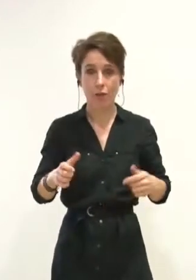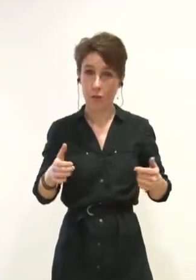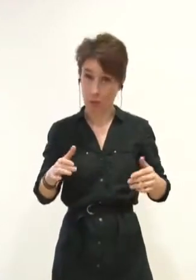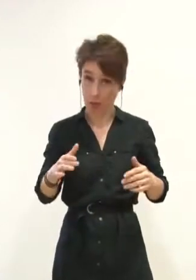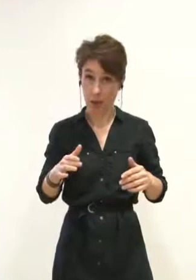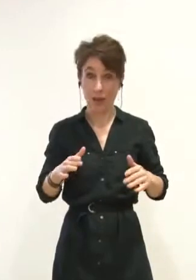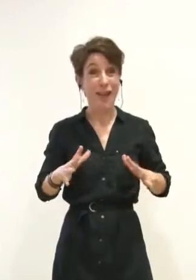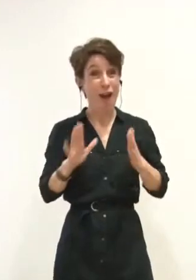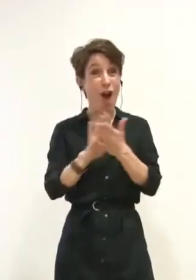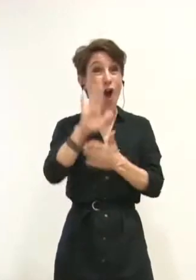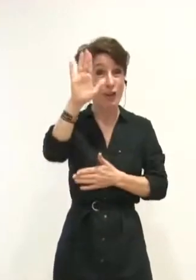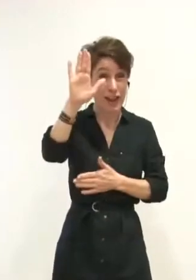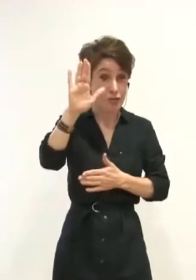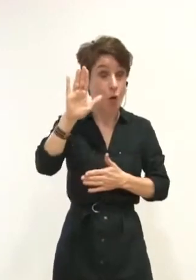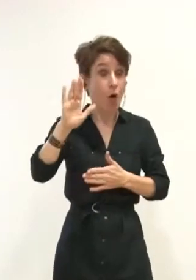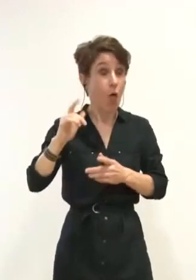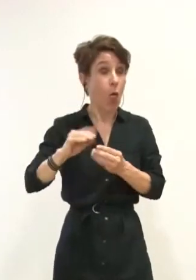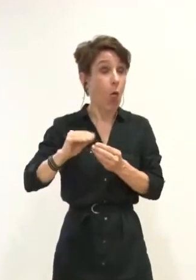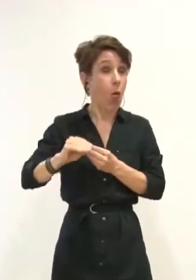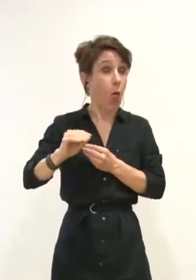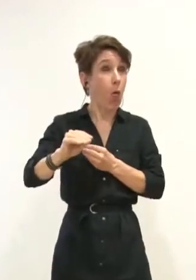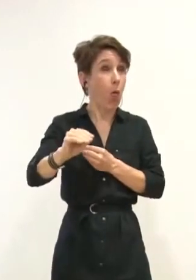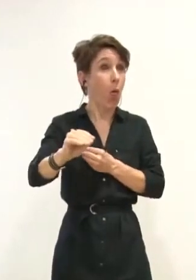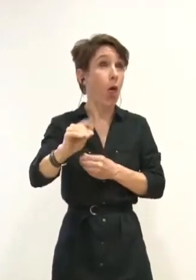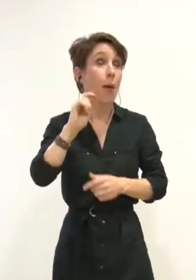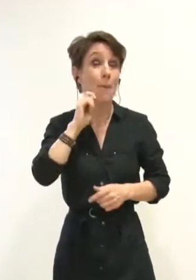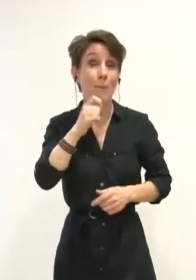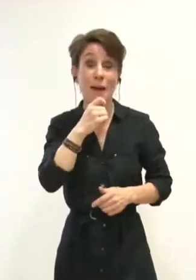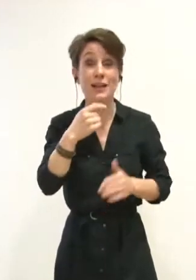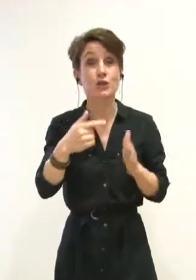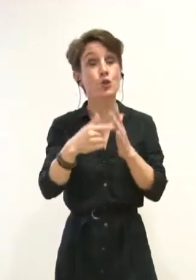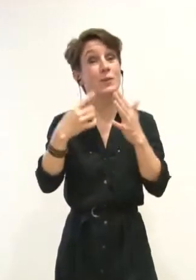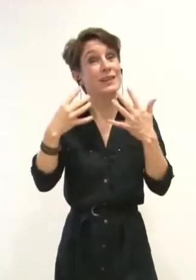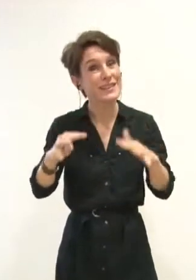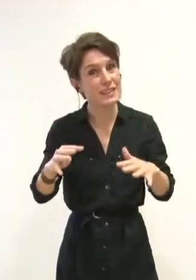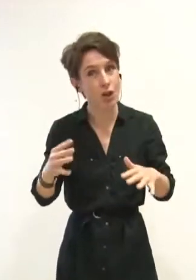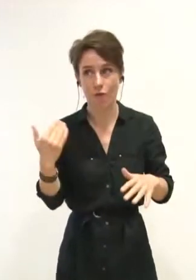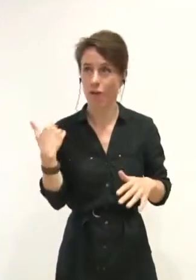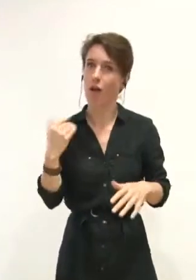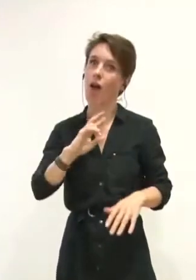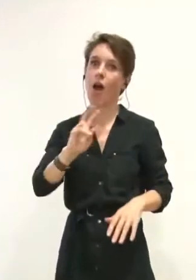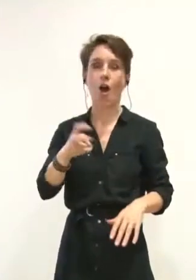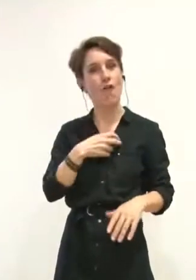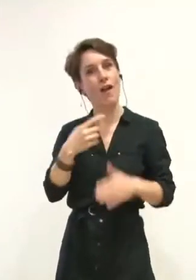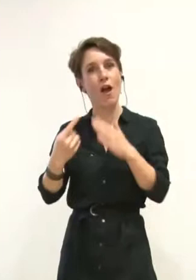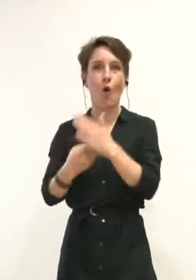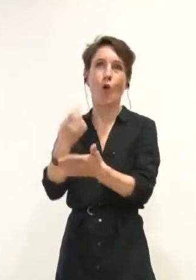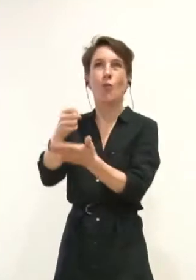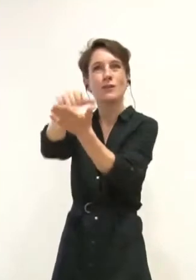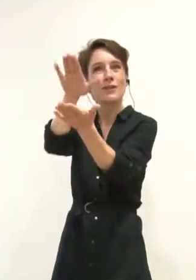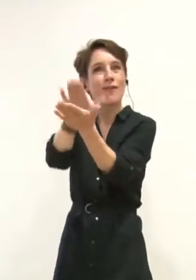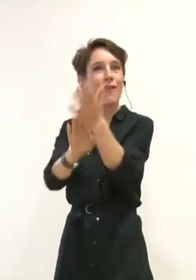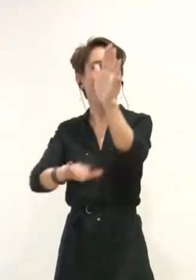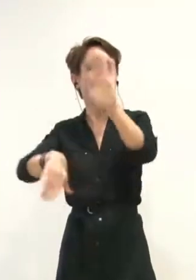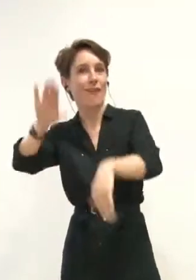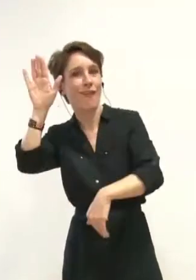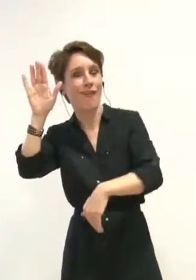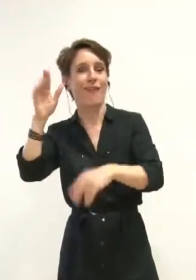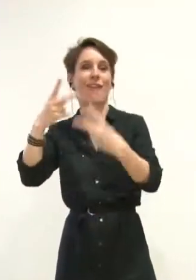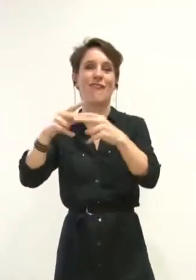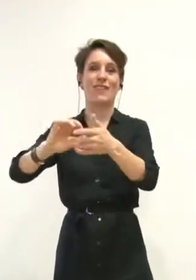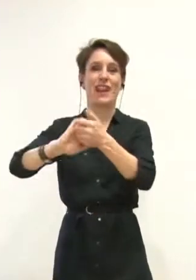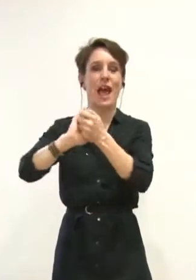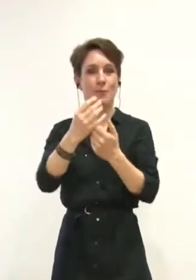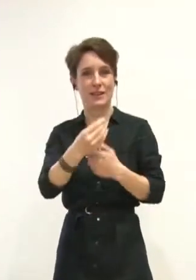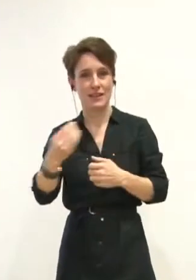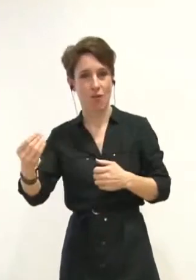attendre le mois de mars 2019 et votre décision de re-adhérer au dispositif « Ville amie des enfants ». En effet, dès le début de votre